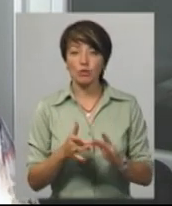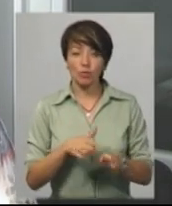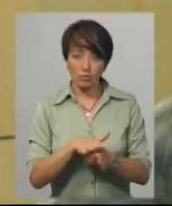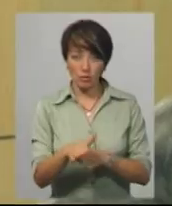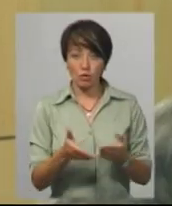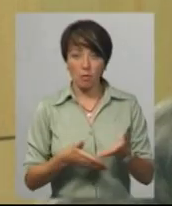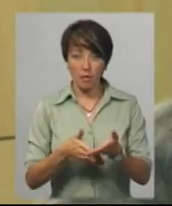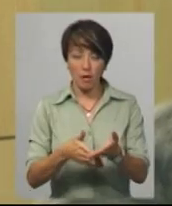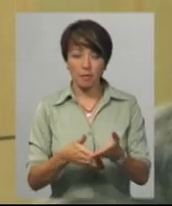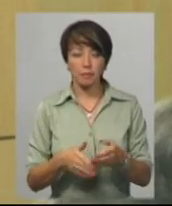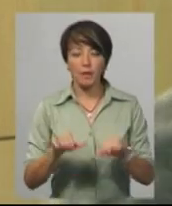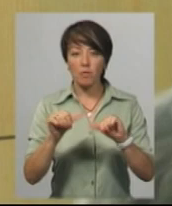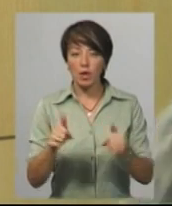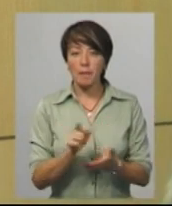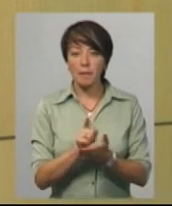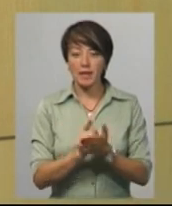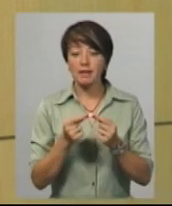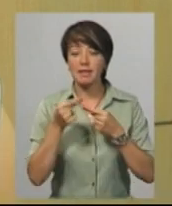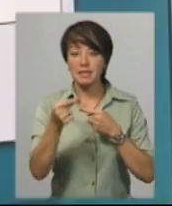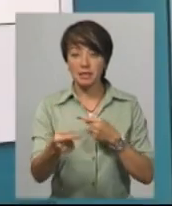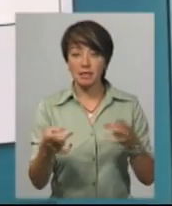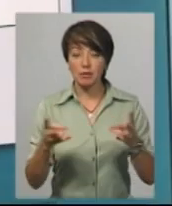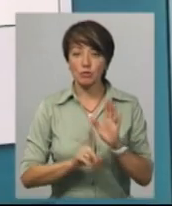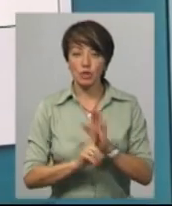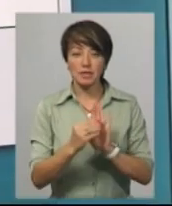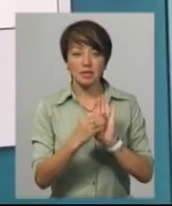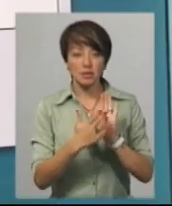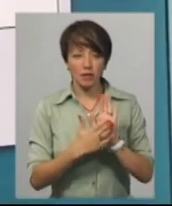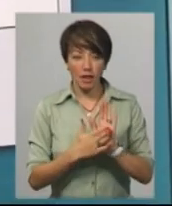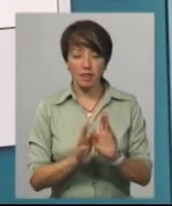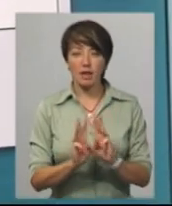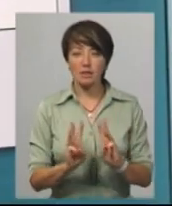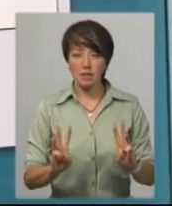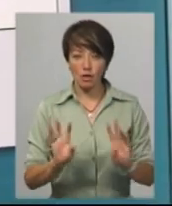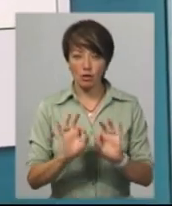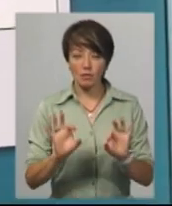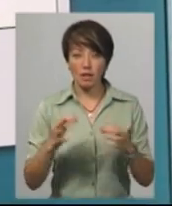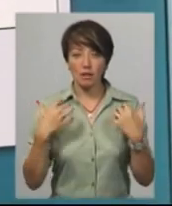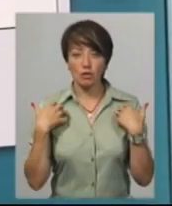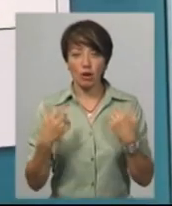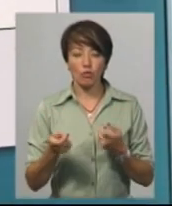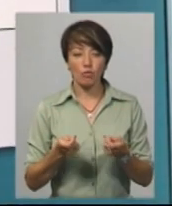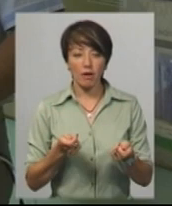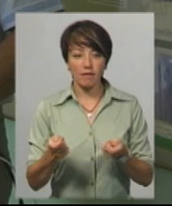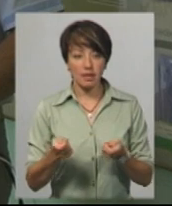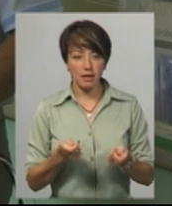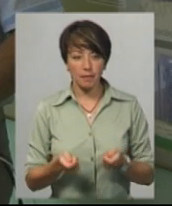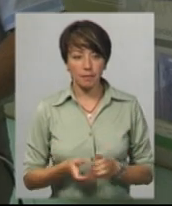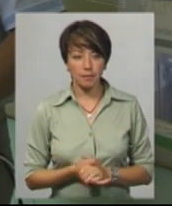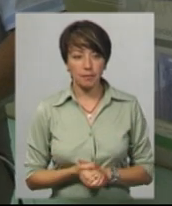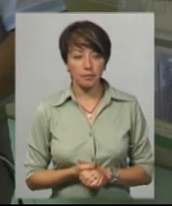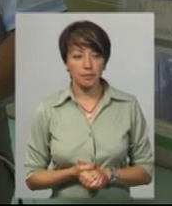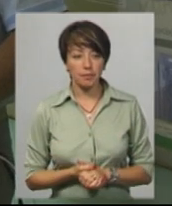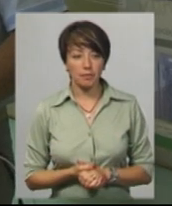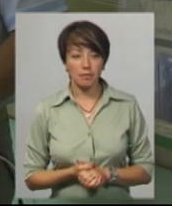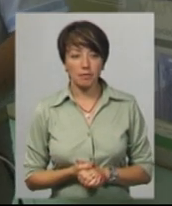дану функцію. Щоб оформити пенсію дистанційну, потрібно спочатку зареєструватися на сайті, розповідає начальник управління інформаційних систем управління